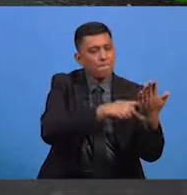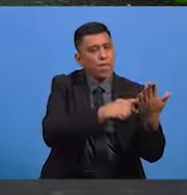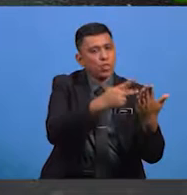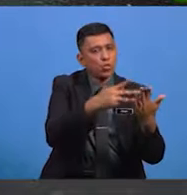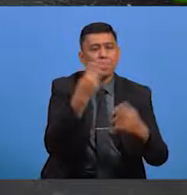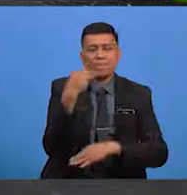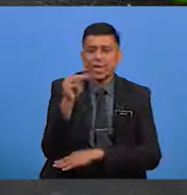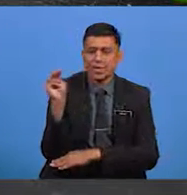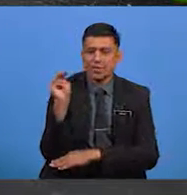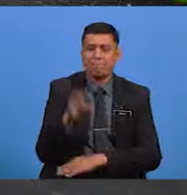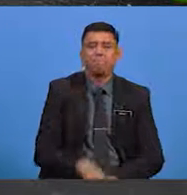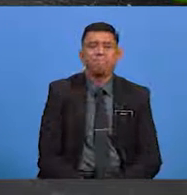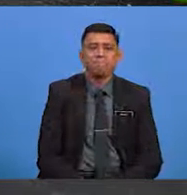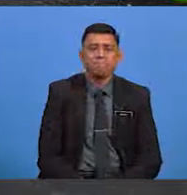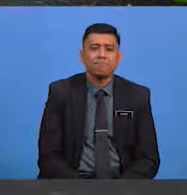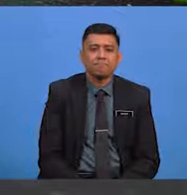mereka